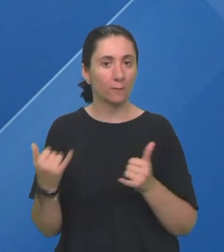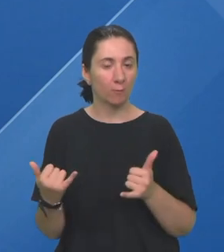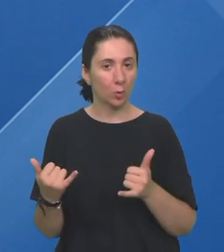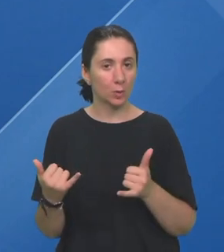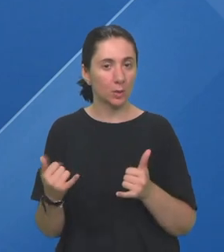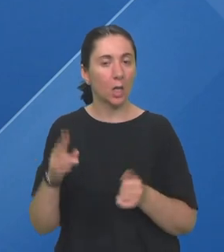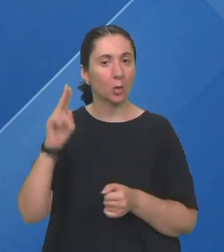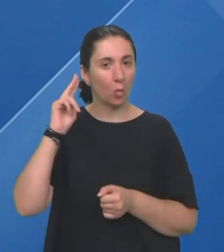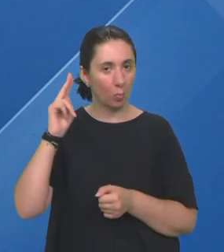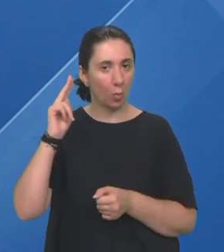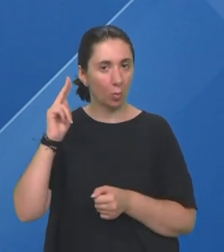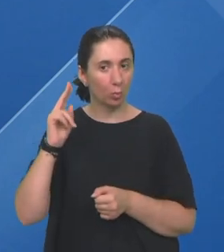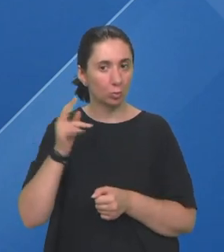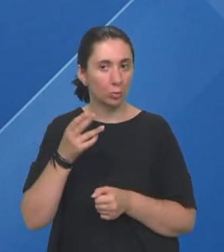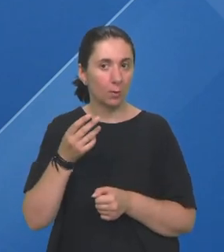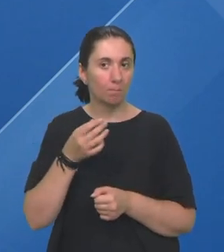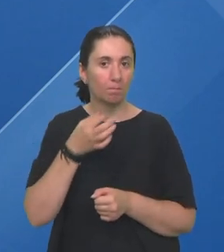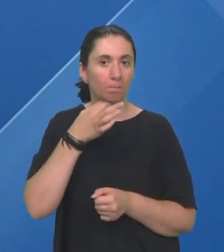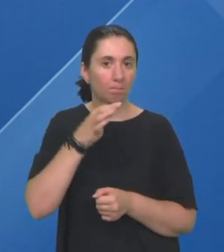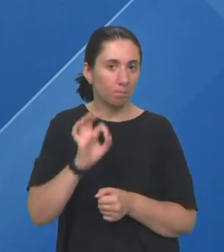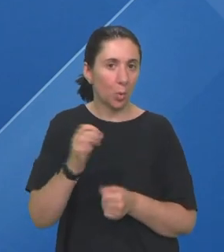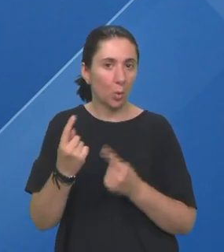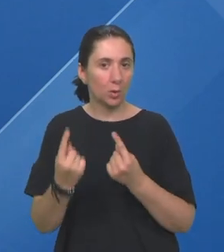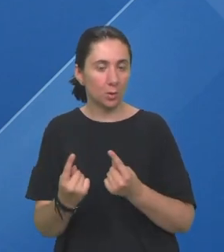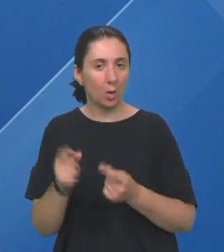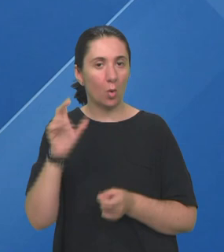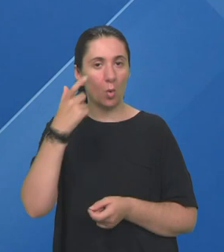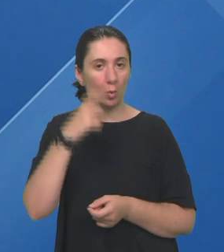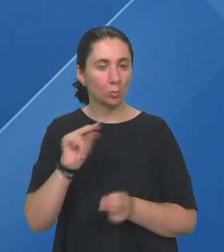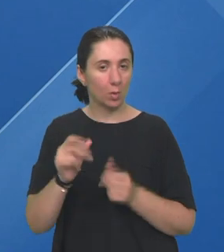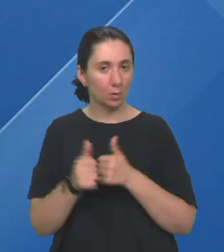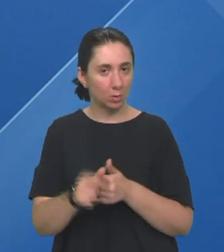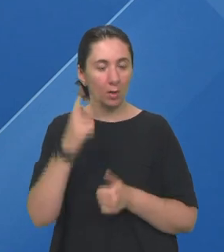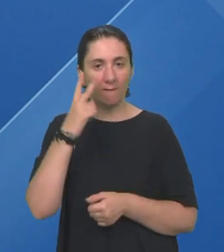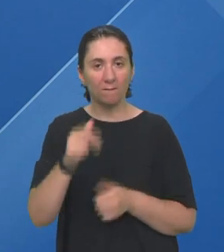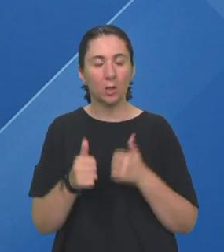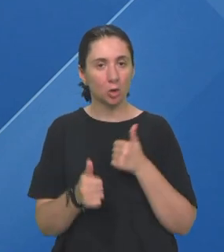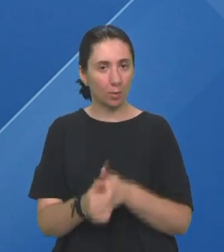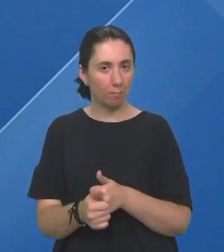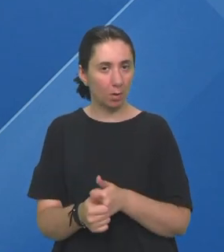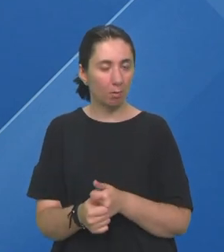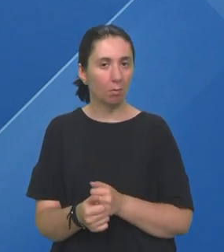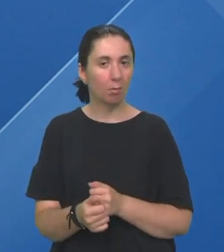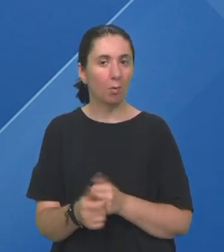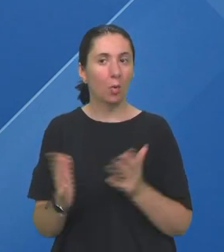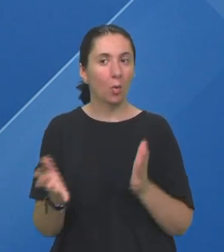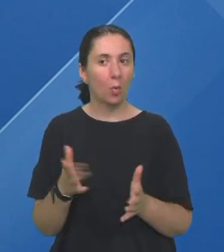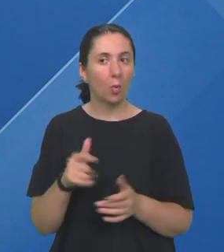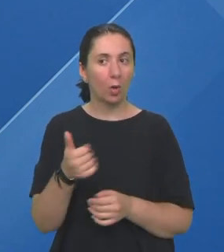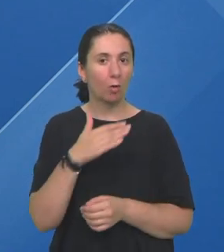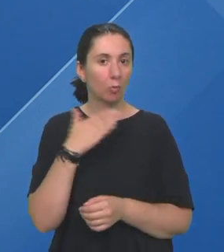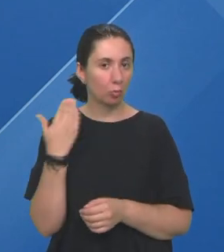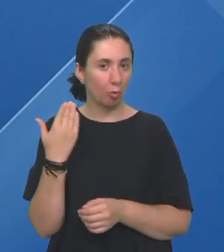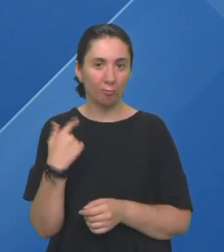način omogućila Nešto povoljniji status i osobnih asistenata i vidjećih pratitelja Koliko je to